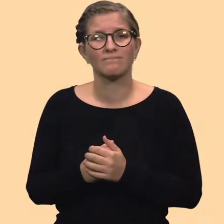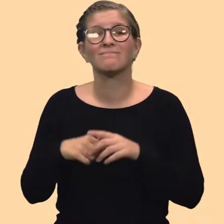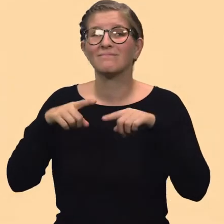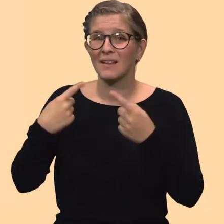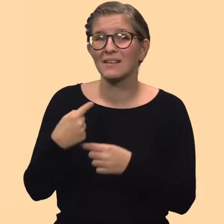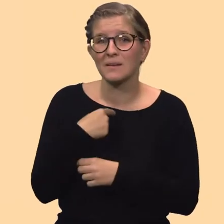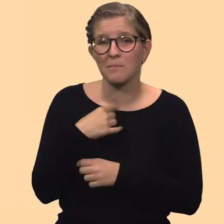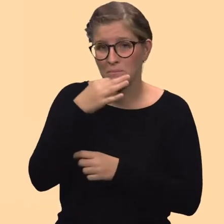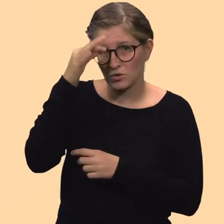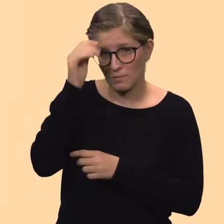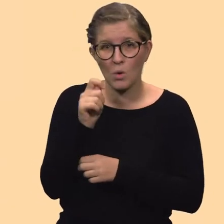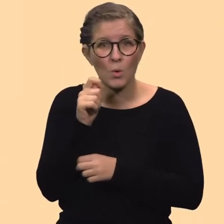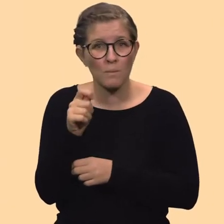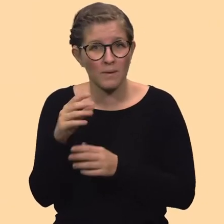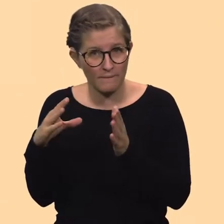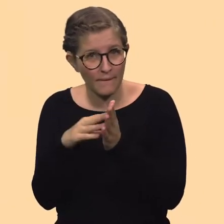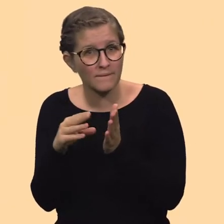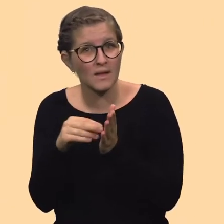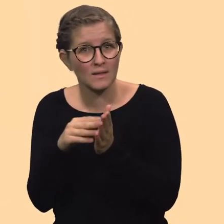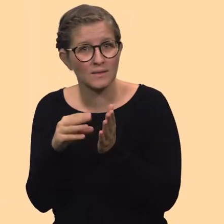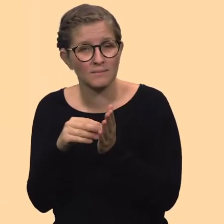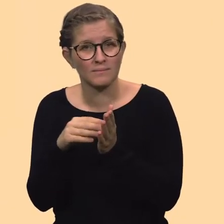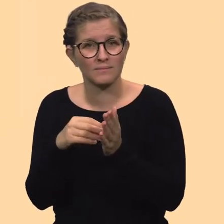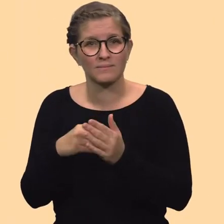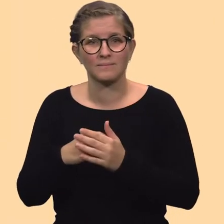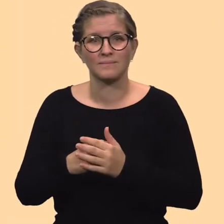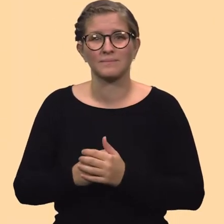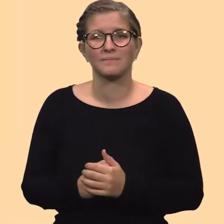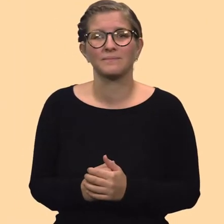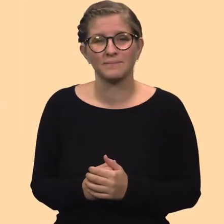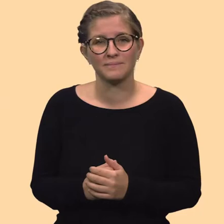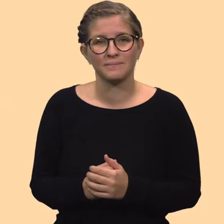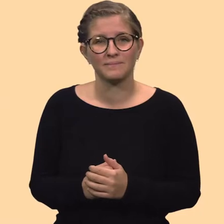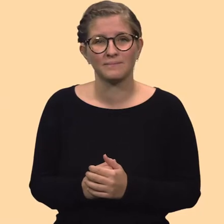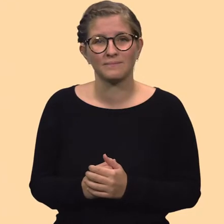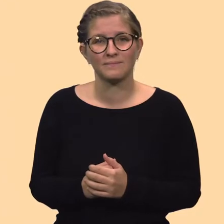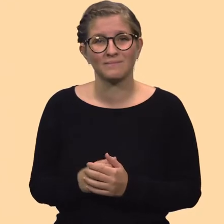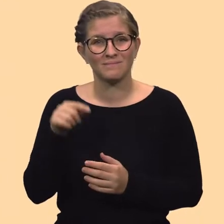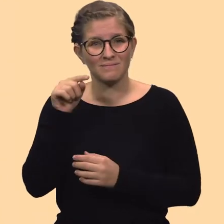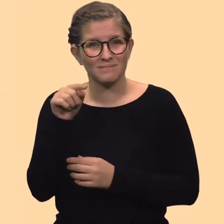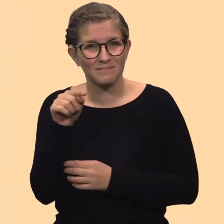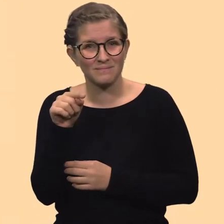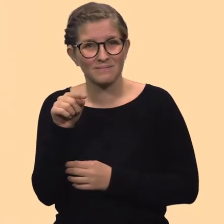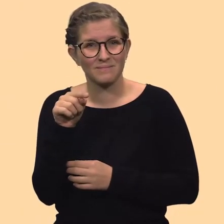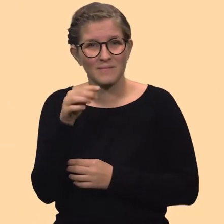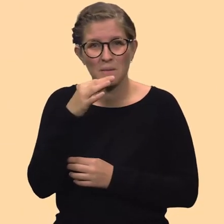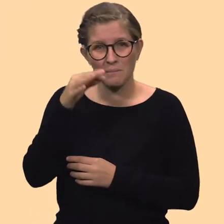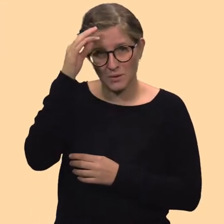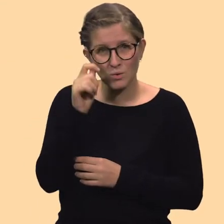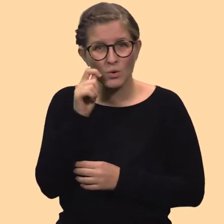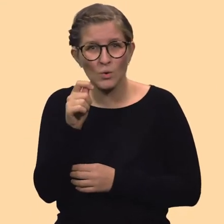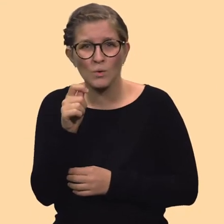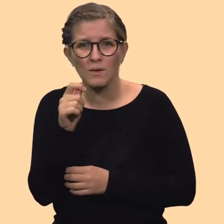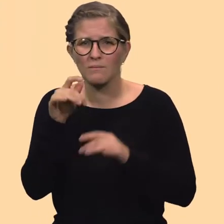Dann verwende ich die Bildschirmlupe. Die Bildschirmlupe gibt es auf jedem standardmäßigen